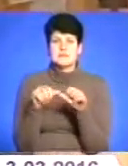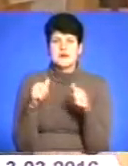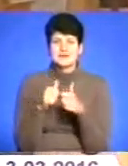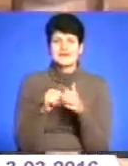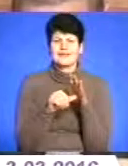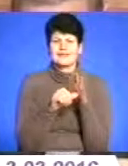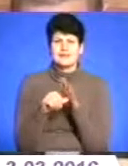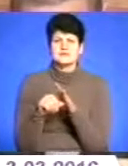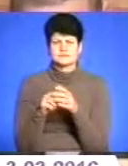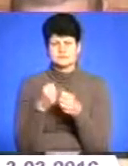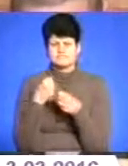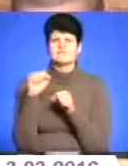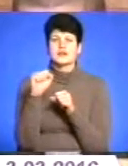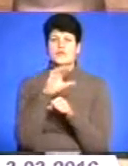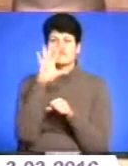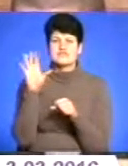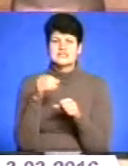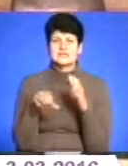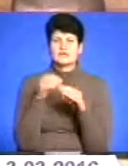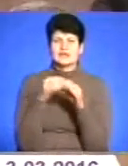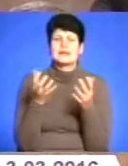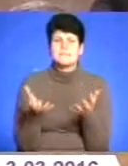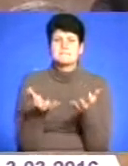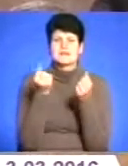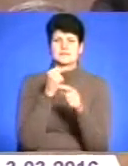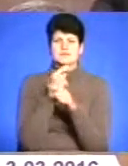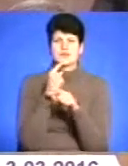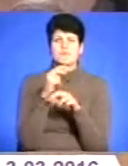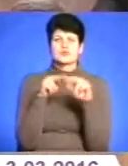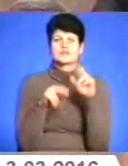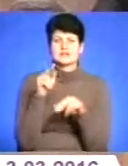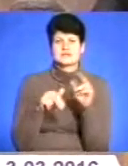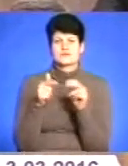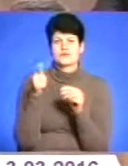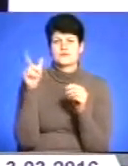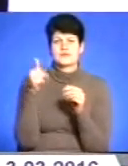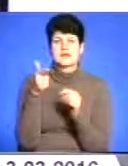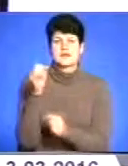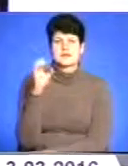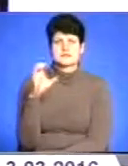перемогли. Усі депутатські фракції підтримали мораторій на будівництво гідроелектростанції.